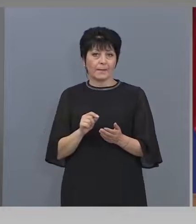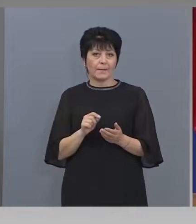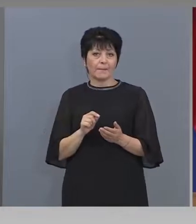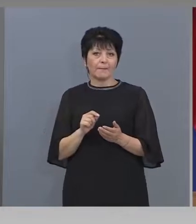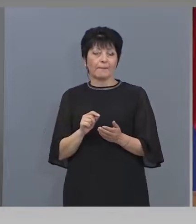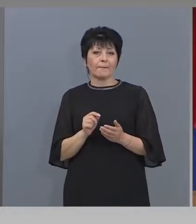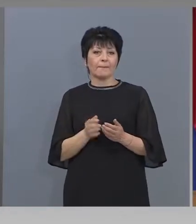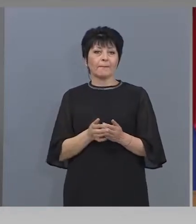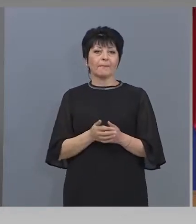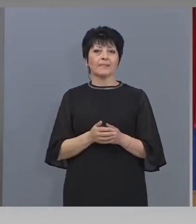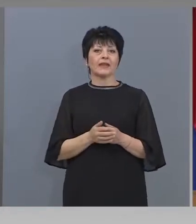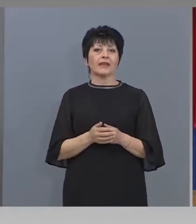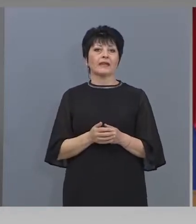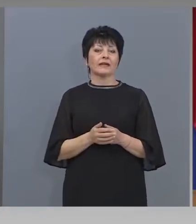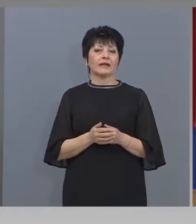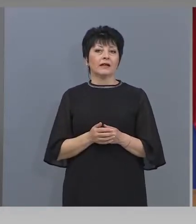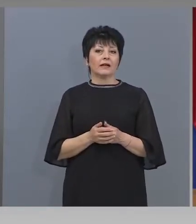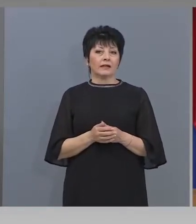Клиринг Хаус,